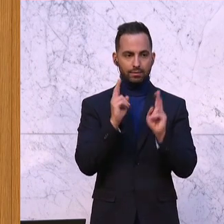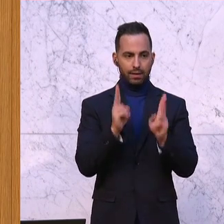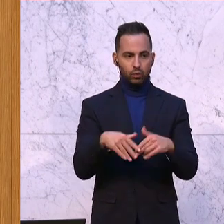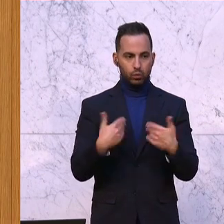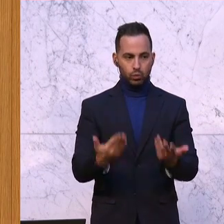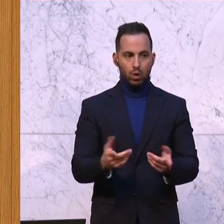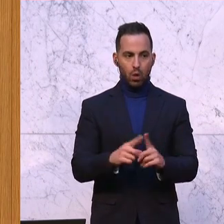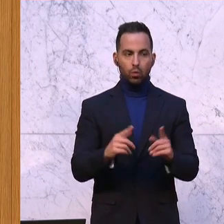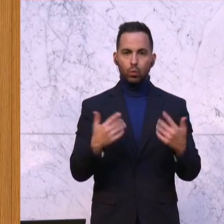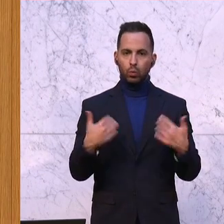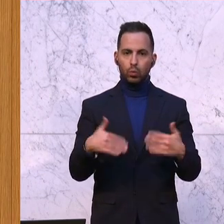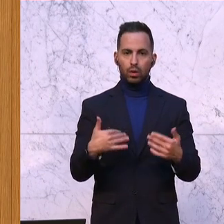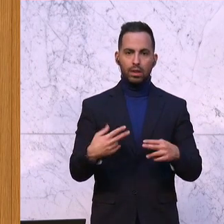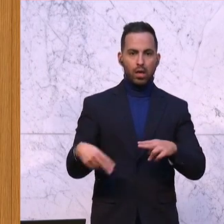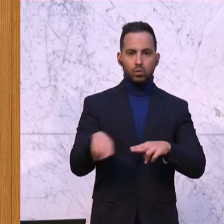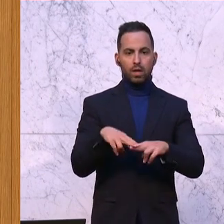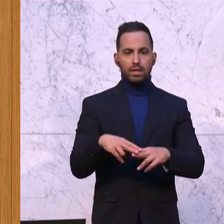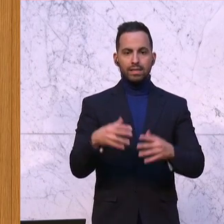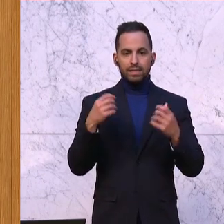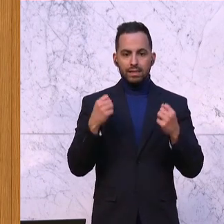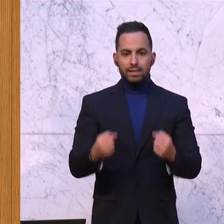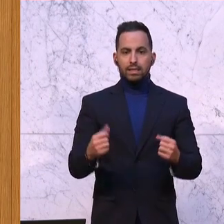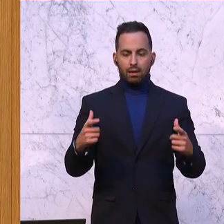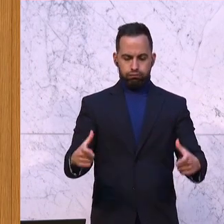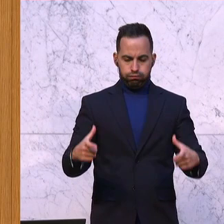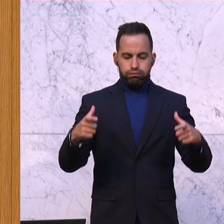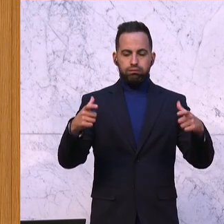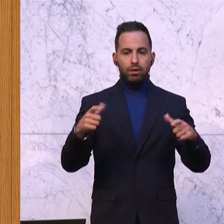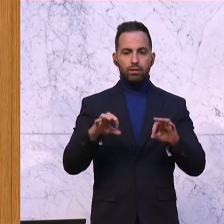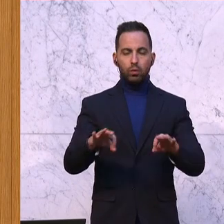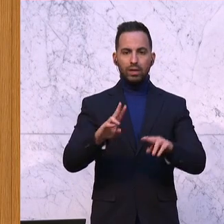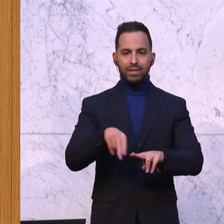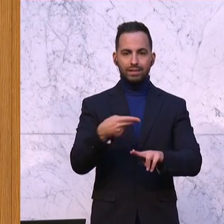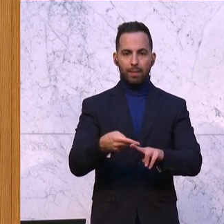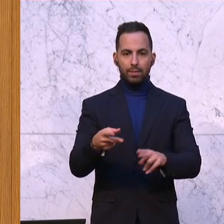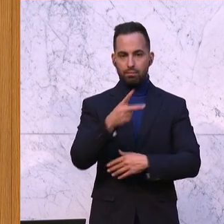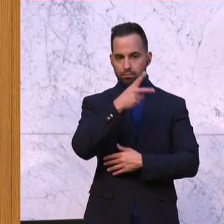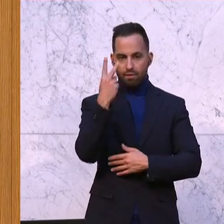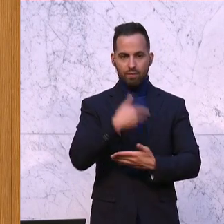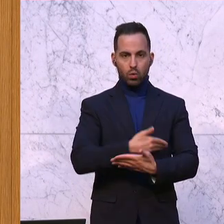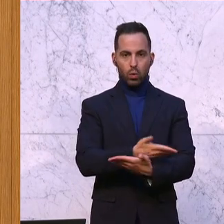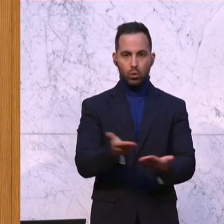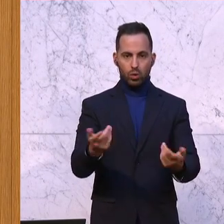so einen hohen Grad an nationaler Sicherheit für die gesamte Bevölkerung zu gewährleisten.